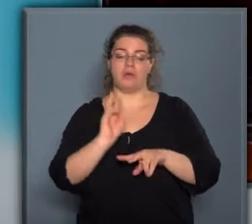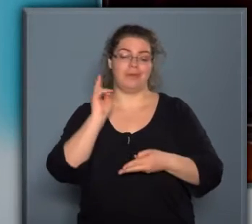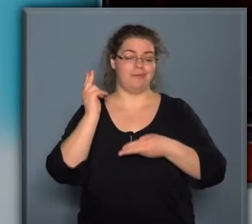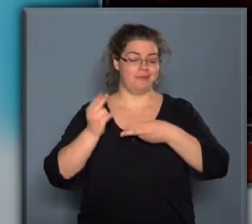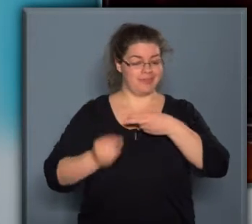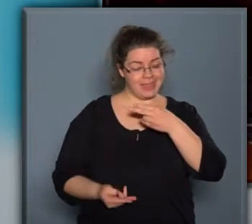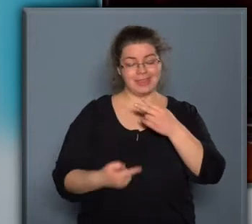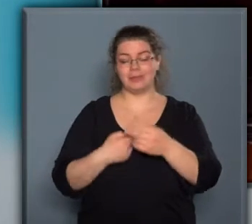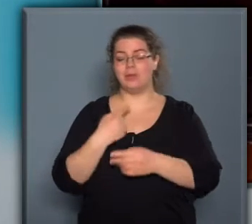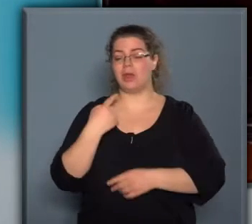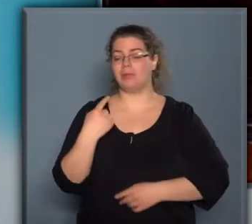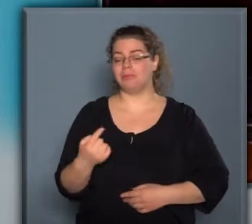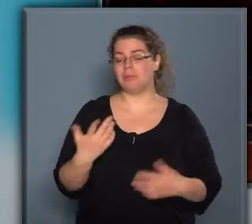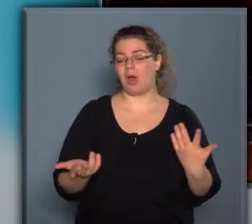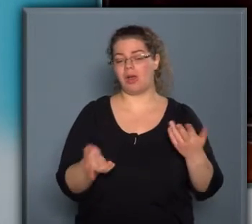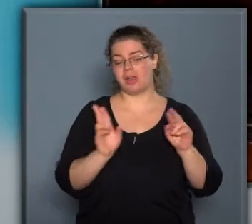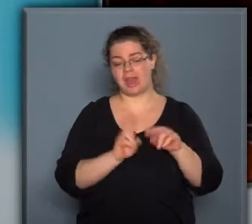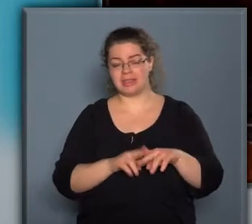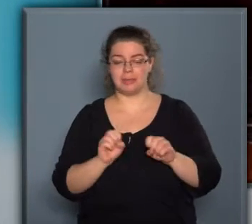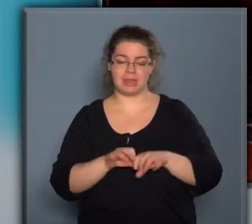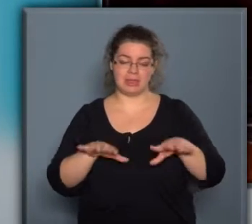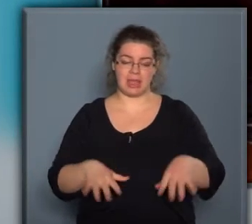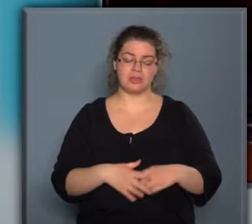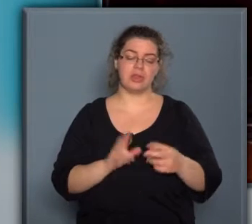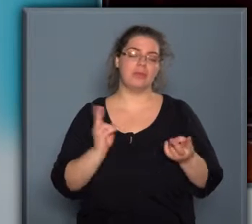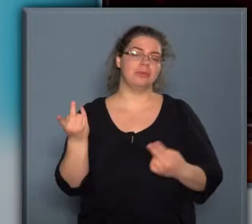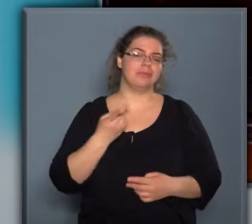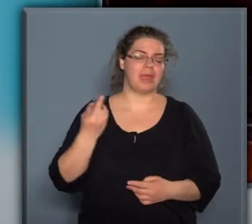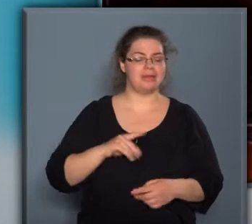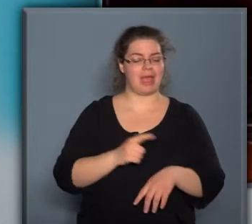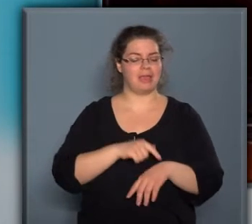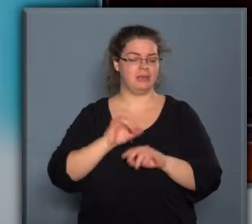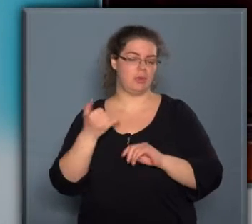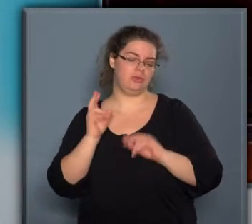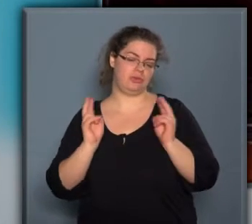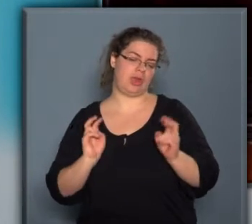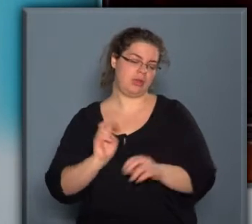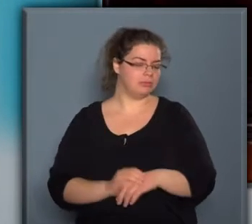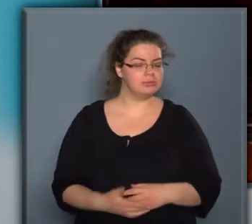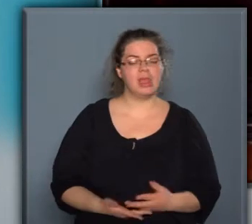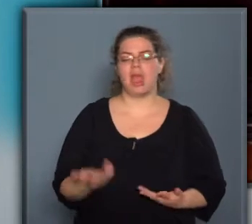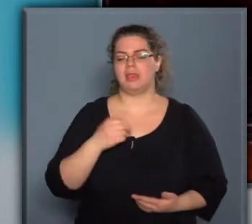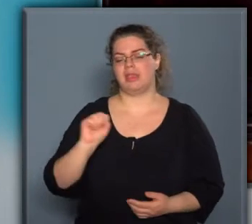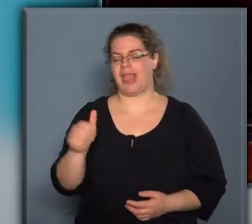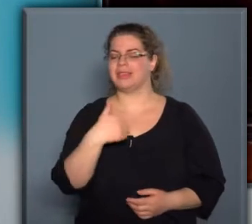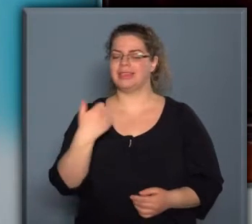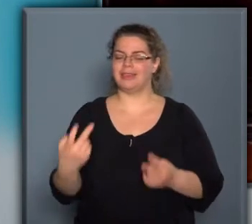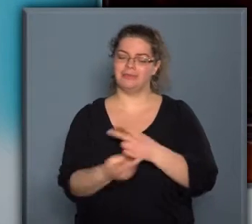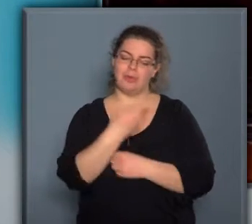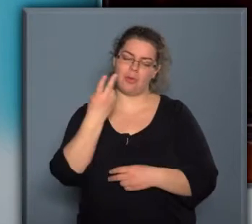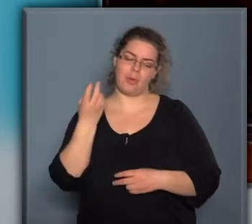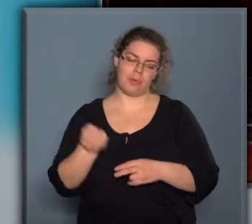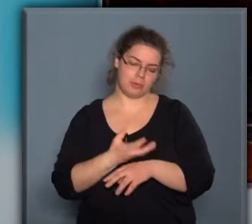végül a maga rendjében kiteljesedjen, ahhoz persze idő is kell akár. Úgyhogy ez az egyik fő